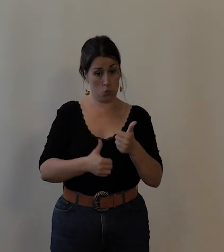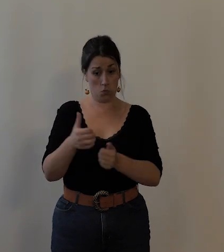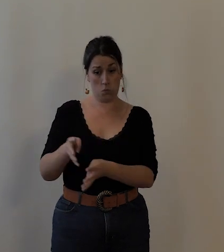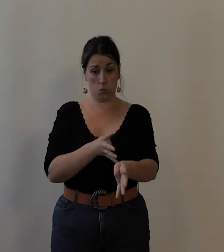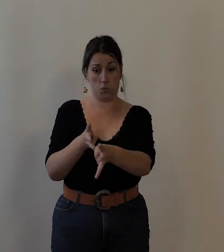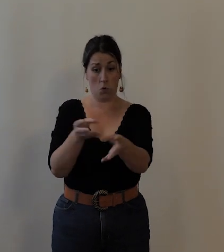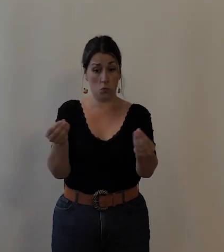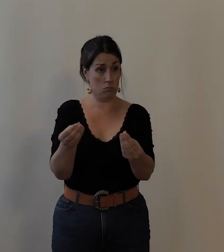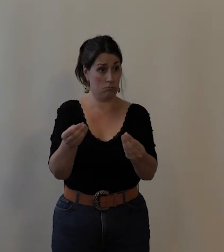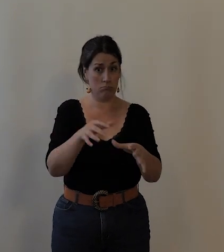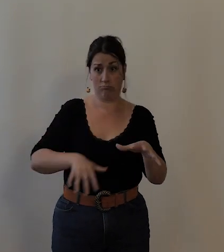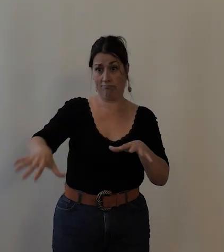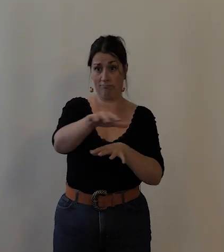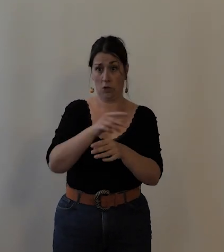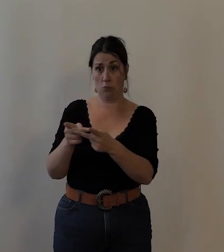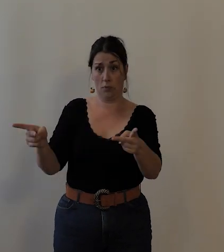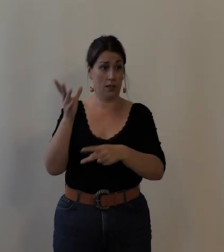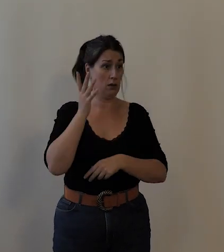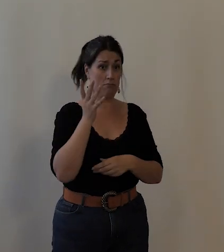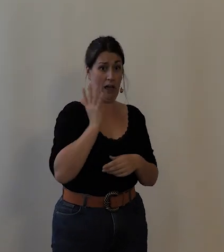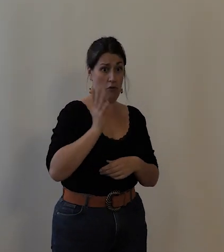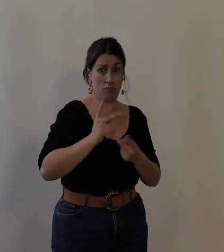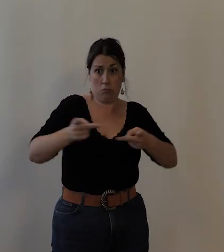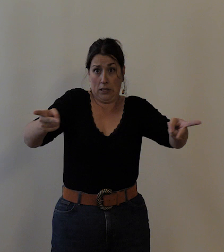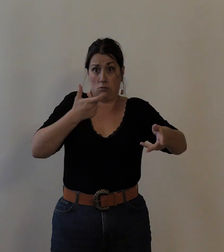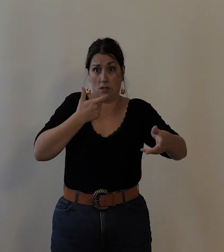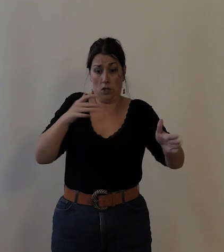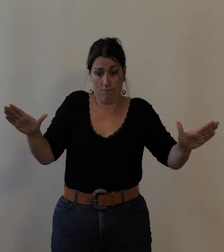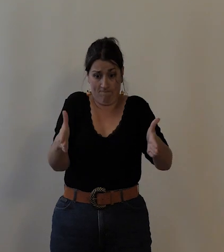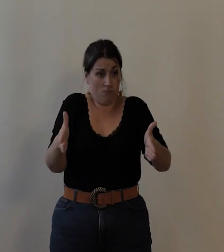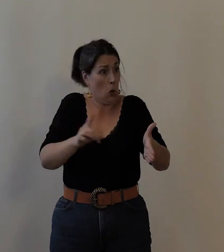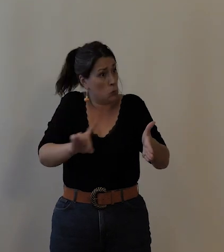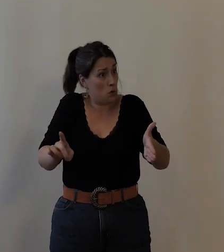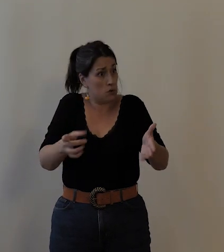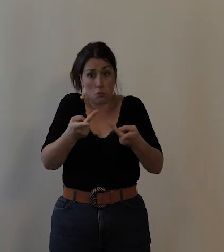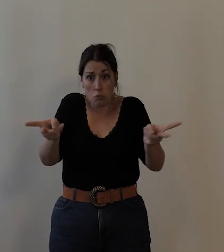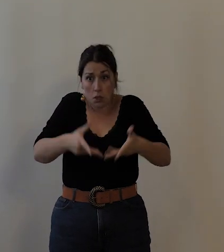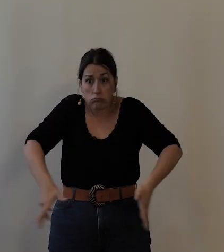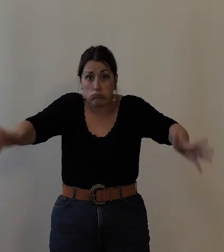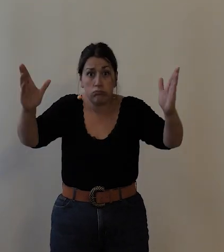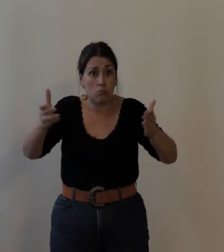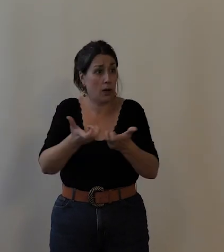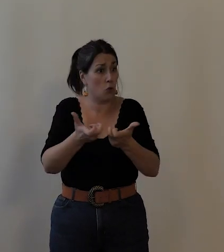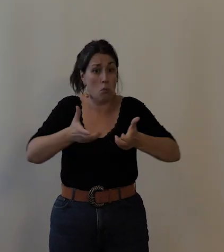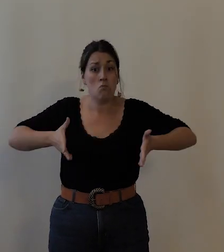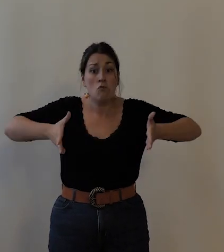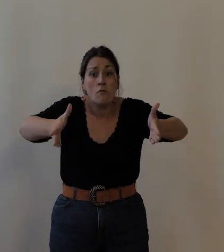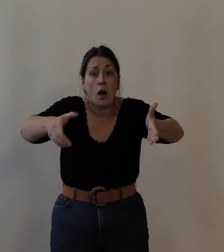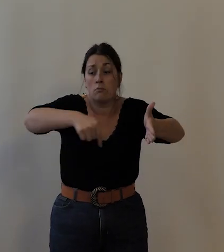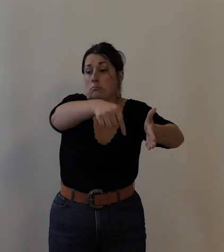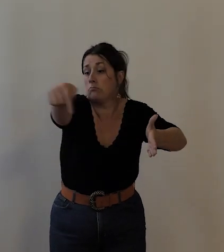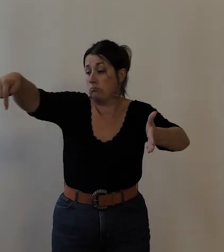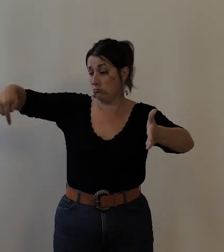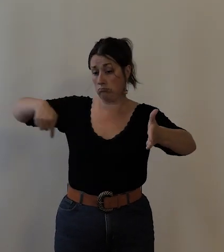et non pas sur des zones fermées, souvent dans des boulevards, en cycle fermé, qu'on